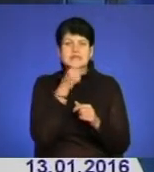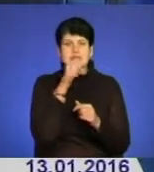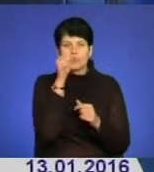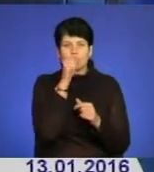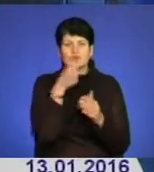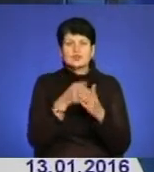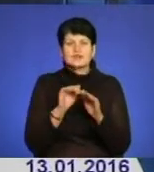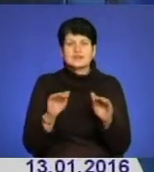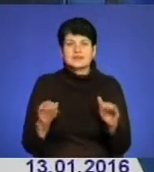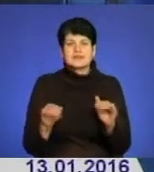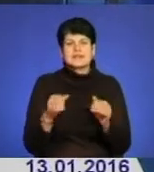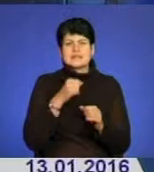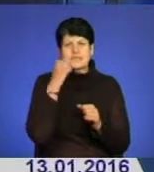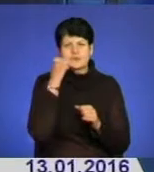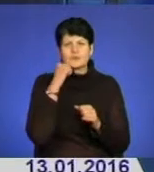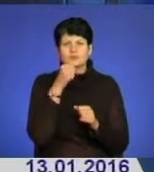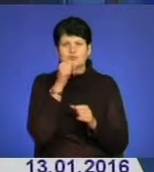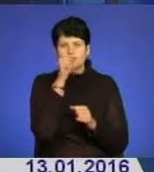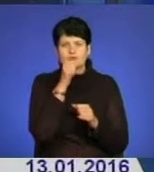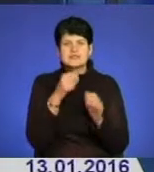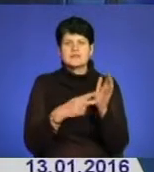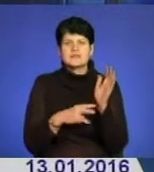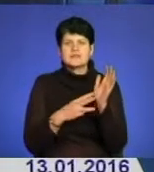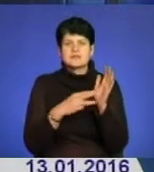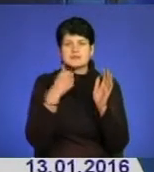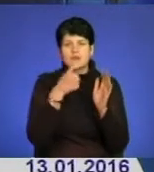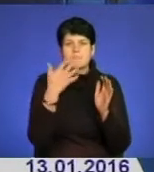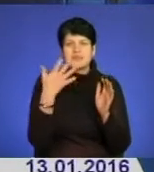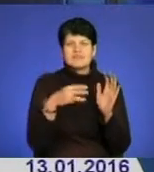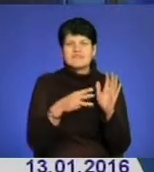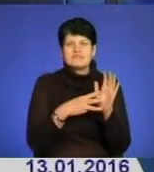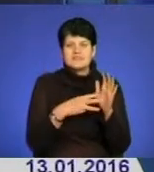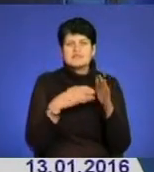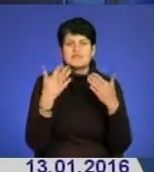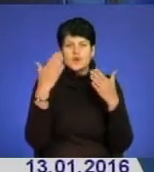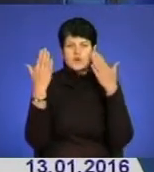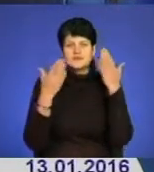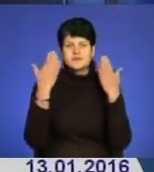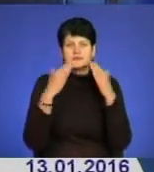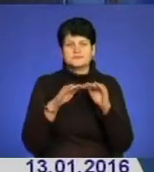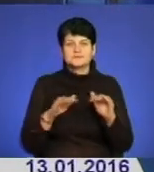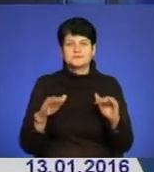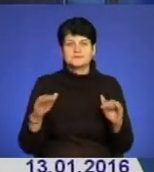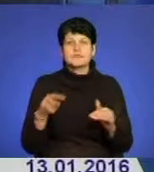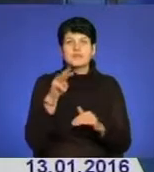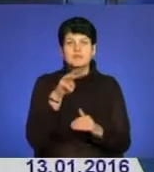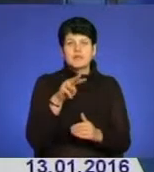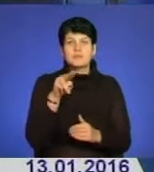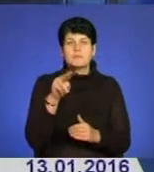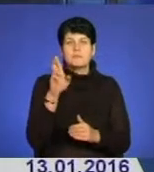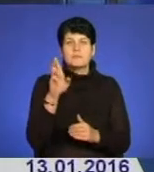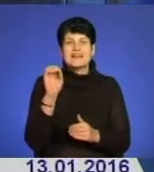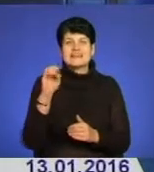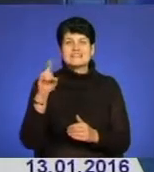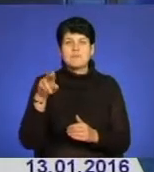у Тернополі, йому 78 років. І уже 58 із них він розважає і обдаровує малечу. Михайло Беспалько життя не